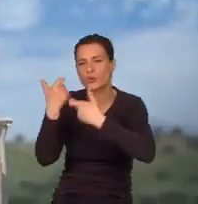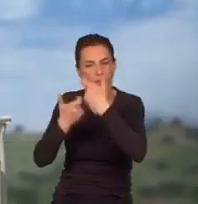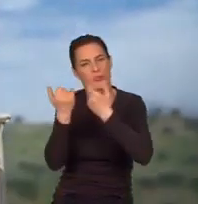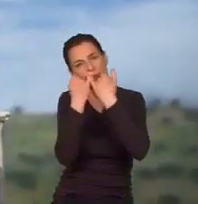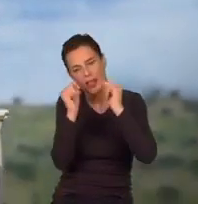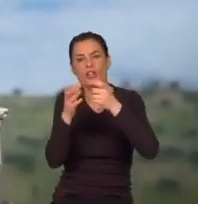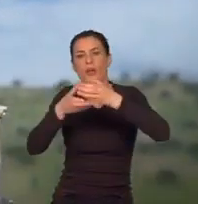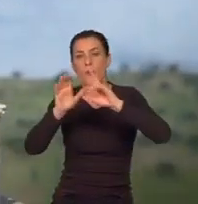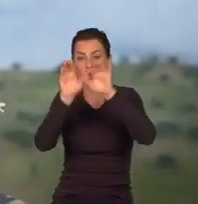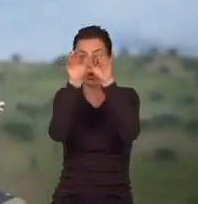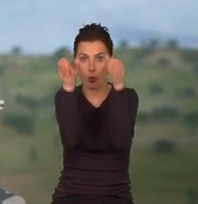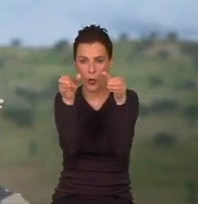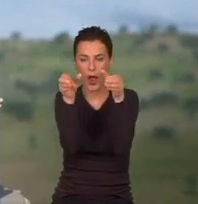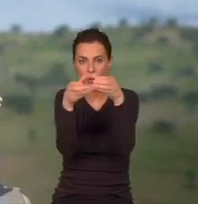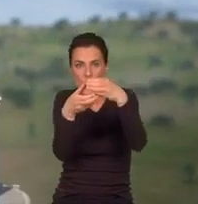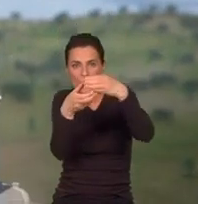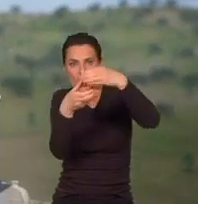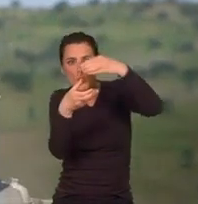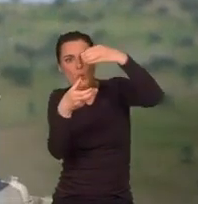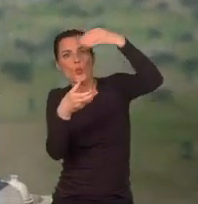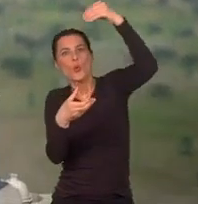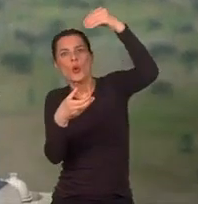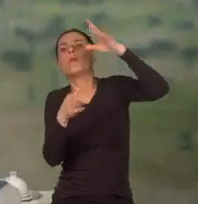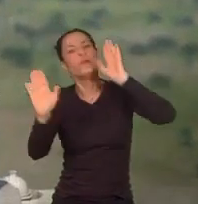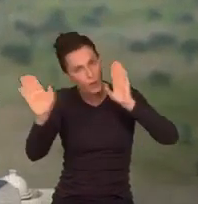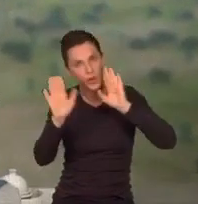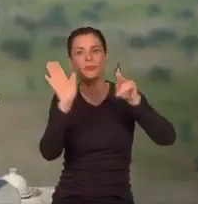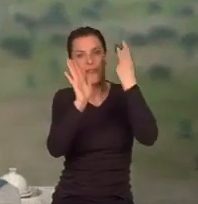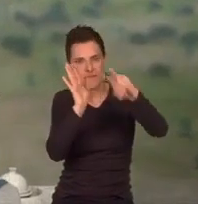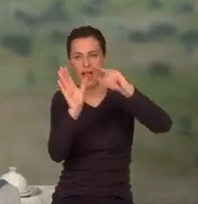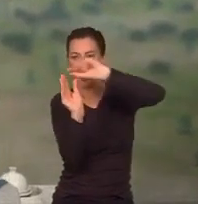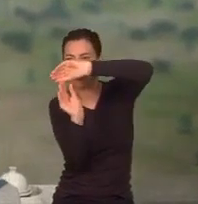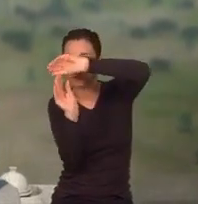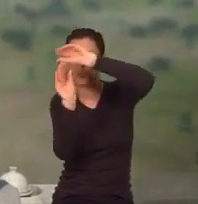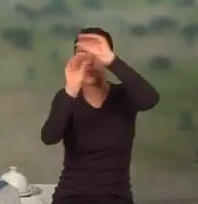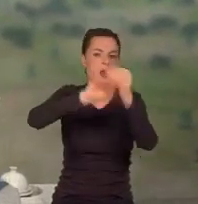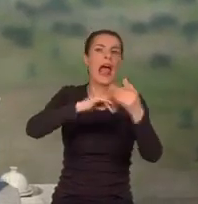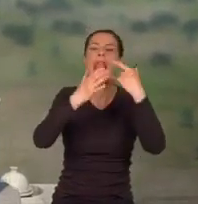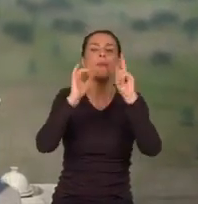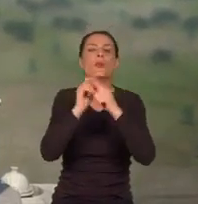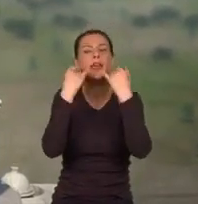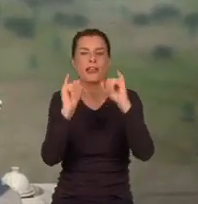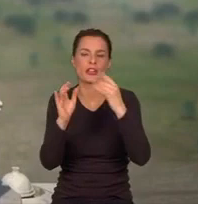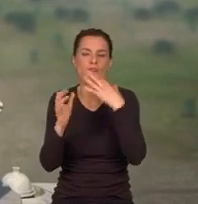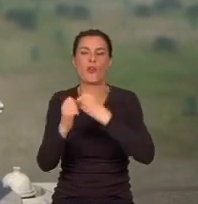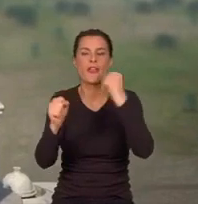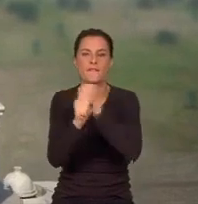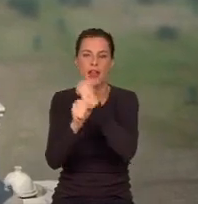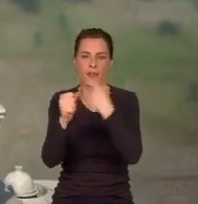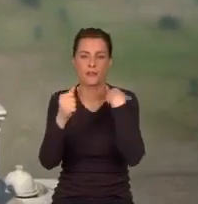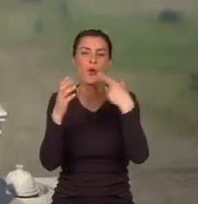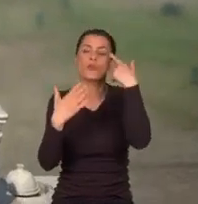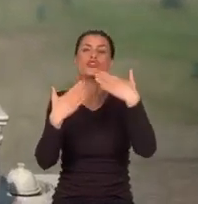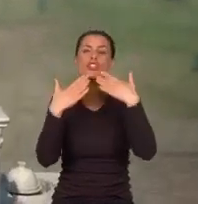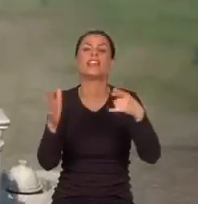wyższą o 7 metrów. Utrzymał koncepcję podwójnej czaszy, ale każda z nich była grubsza i stabilniejsza dzięki pomysłowemu